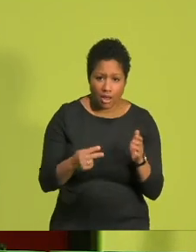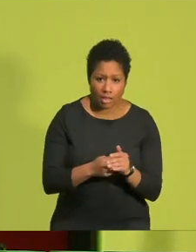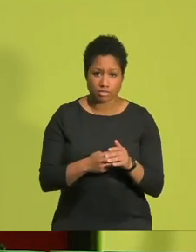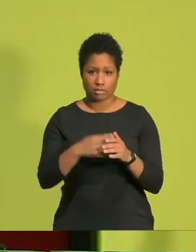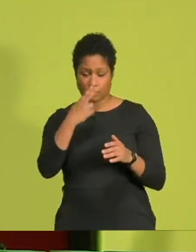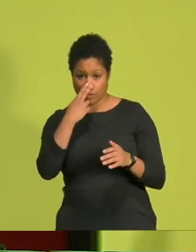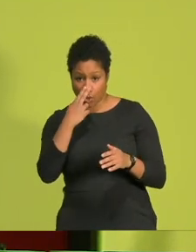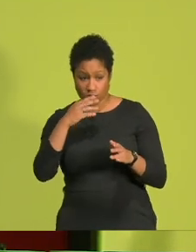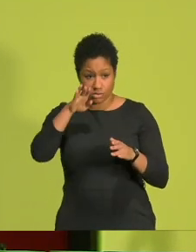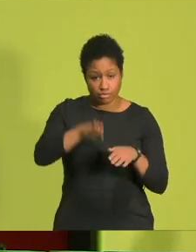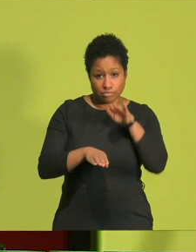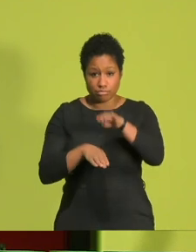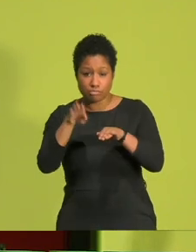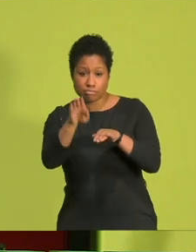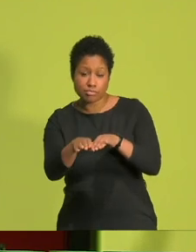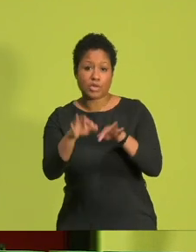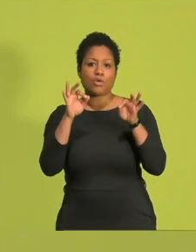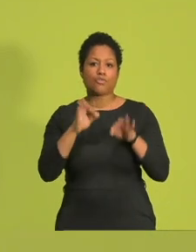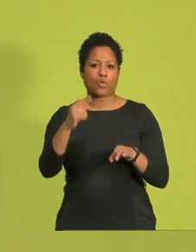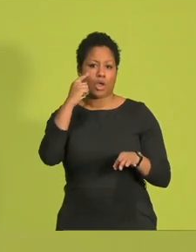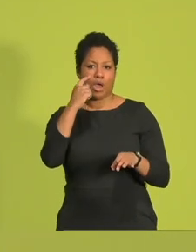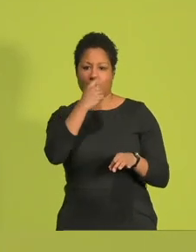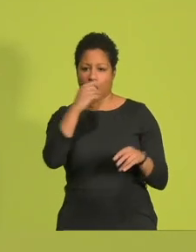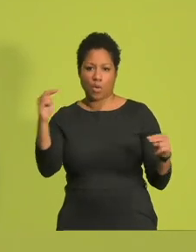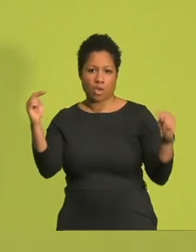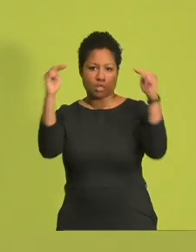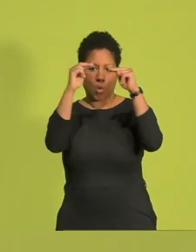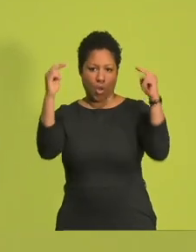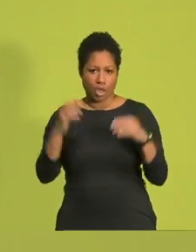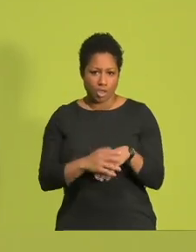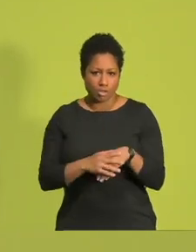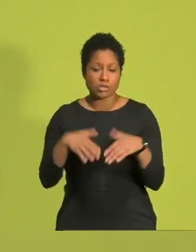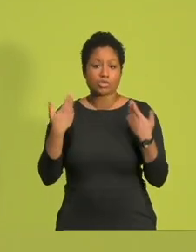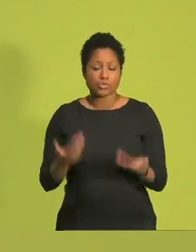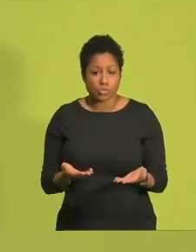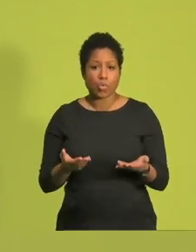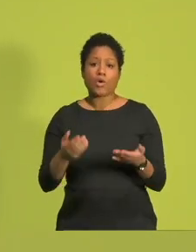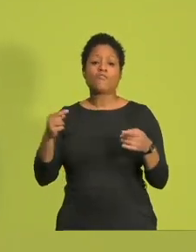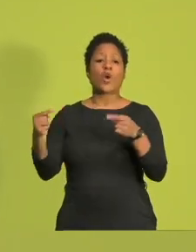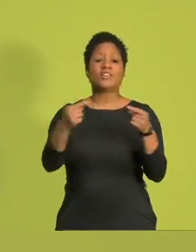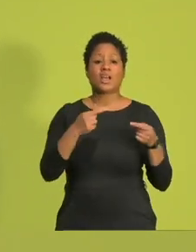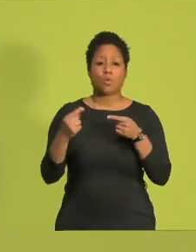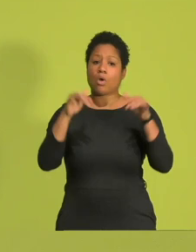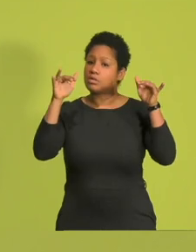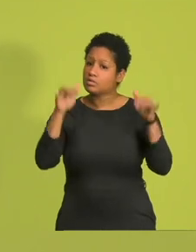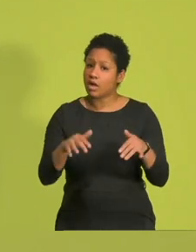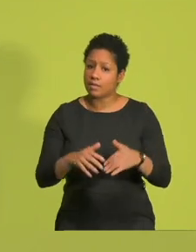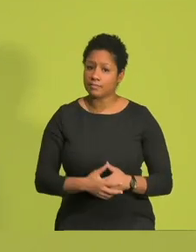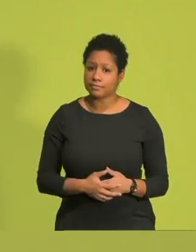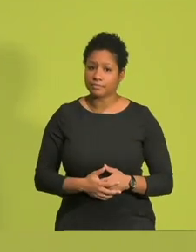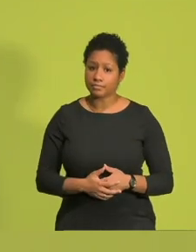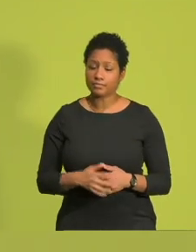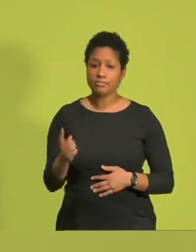genau dieses sich begegnen auf Augenhöhe, einen konkreten Plan für einen Dialog aufzufinden. Wir werden